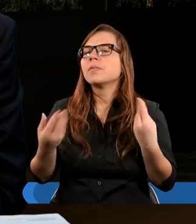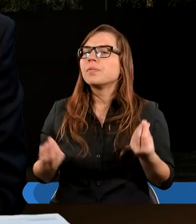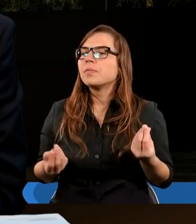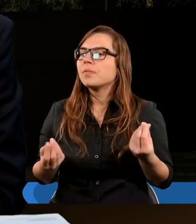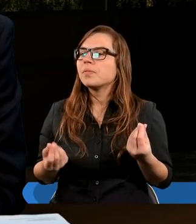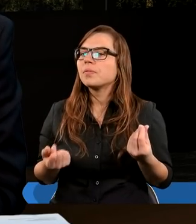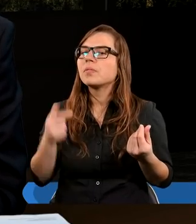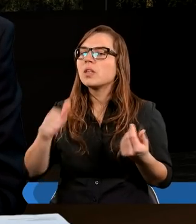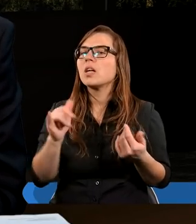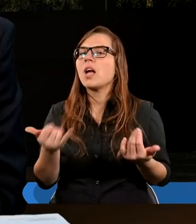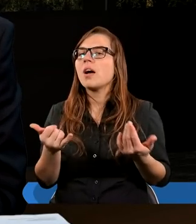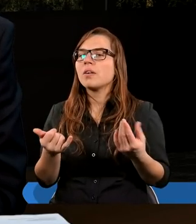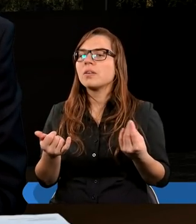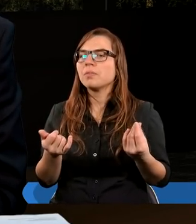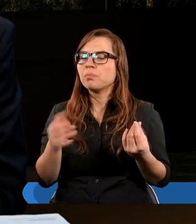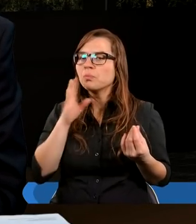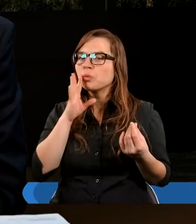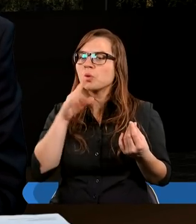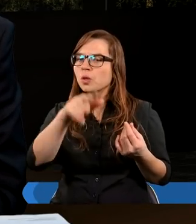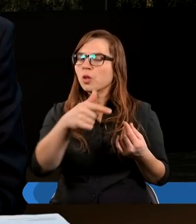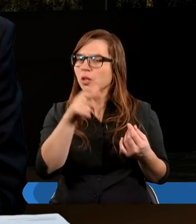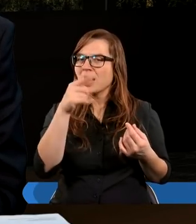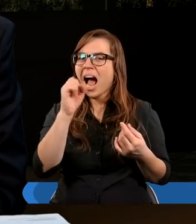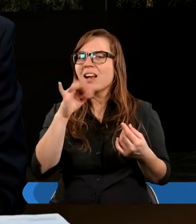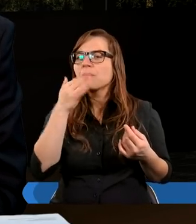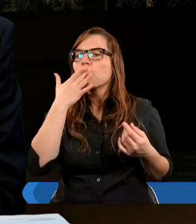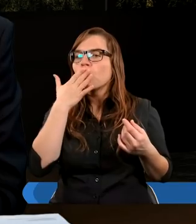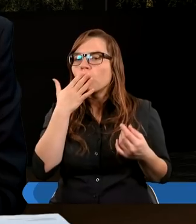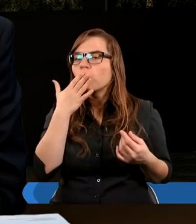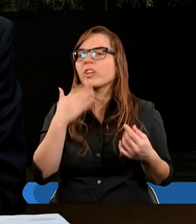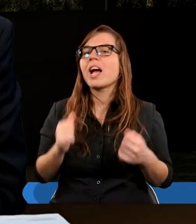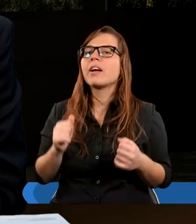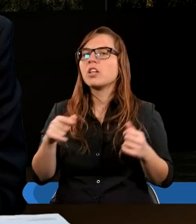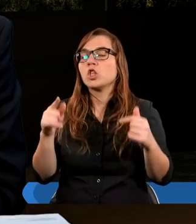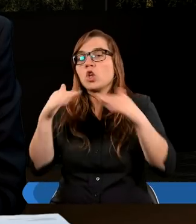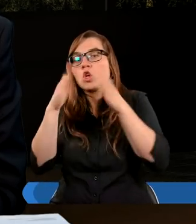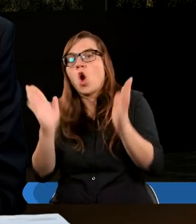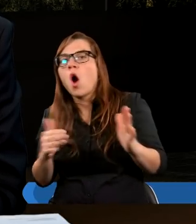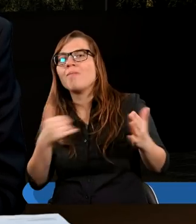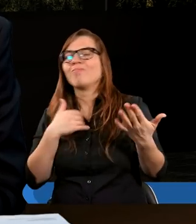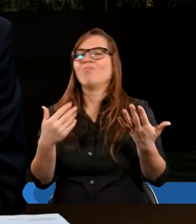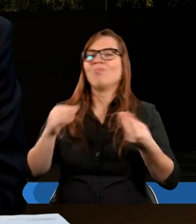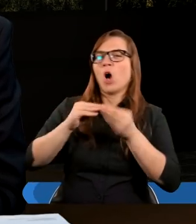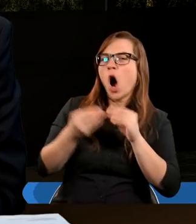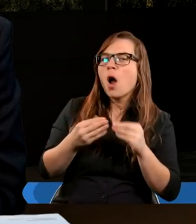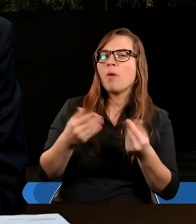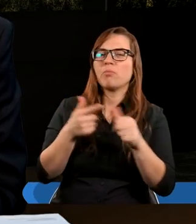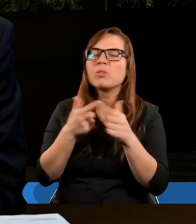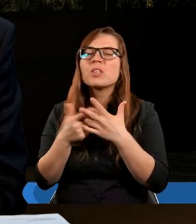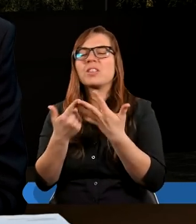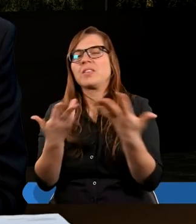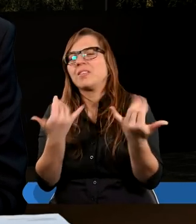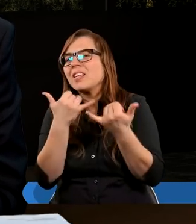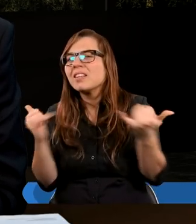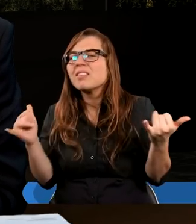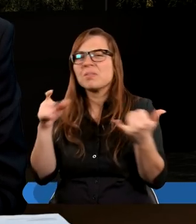właśnie jak Asia mówiłeś, jak mówiłaś, może w domu czasami mam różne problemy, prawda, natomiast kiedy